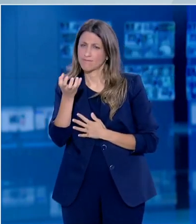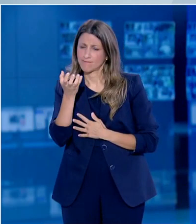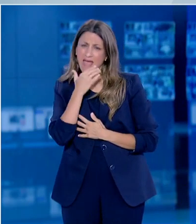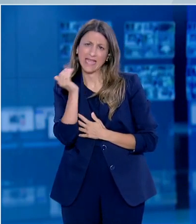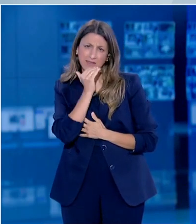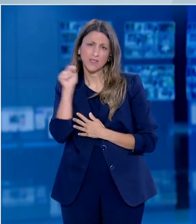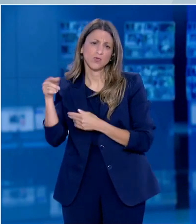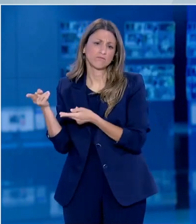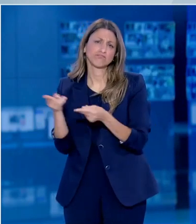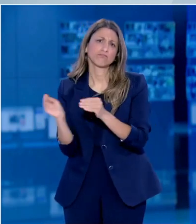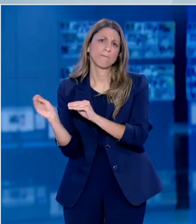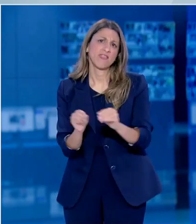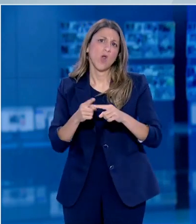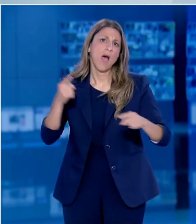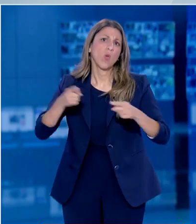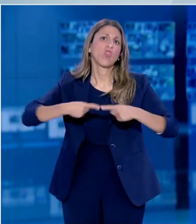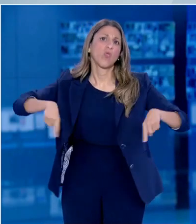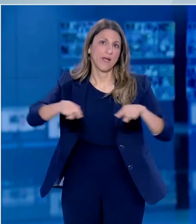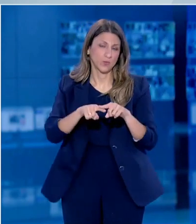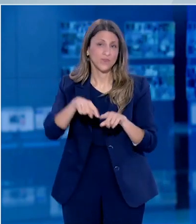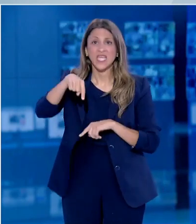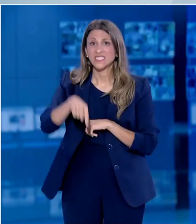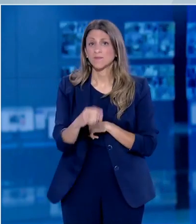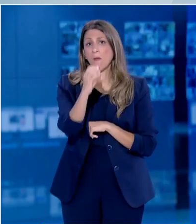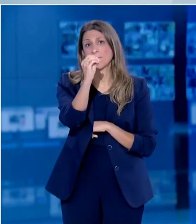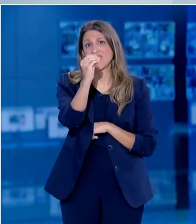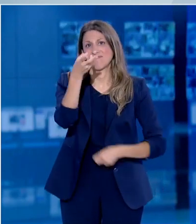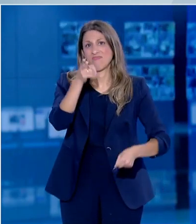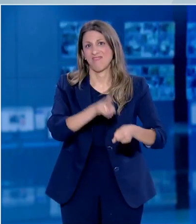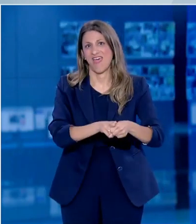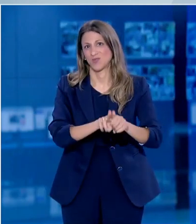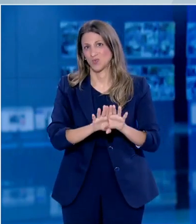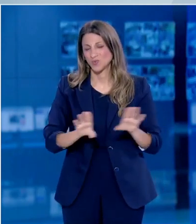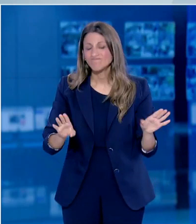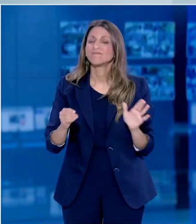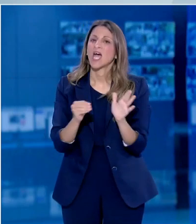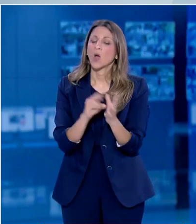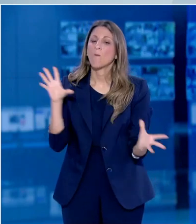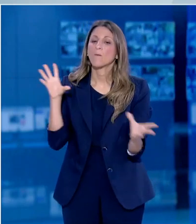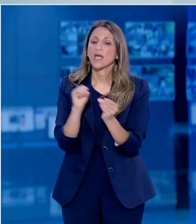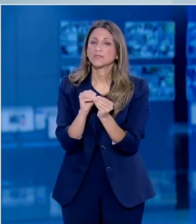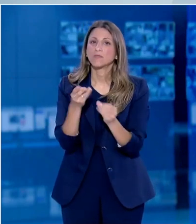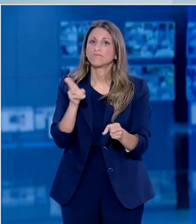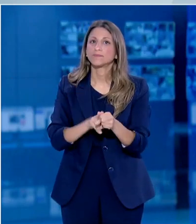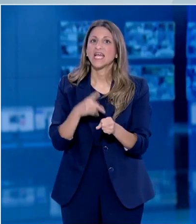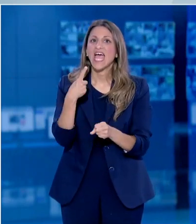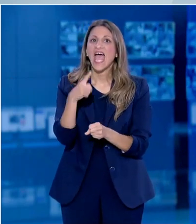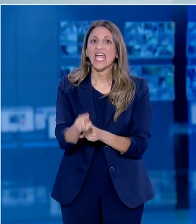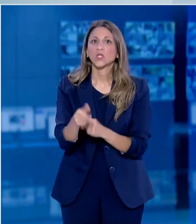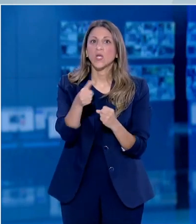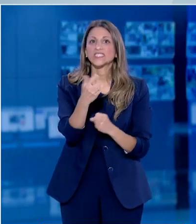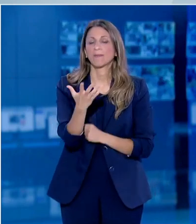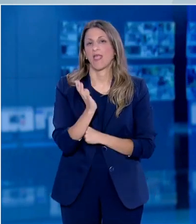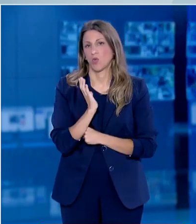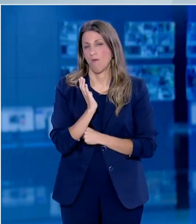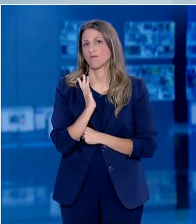Τέλος, σήμερα καταγράφουμε 0 θανάτους και συνολικά στη χώρα έχουμε καταγράψει ως σήμερα 165 θανάτους σχετιζόμενους